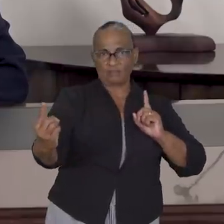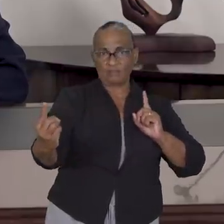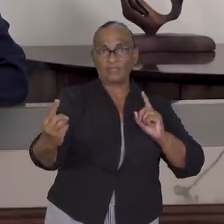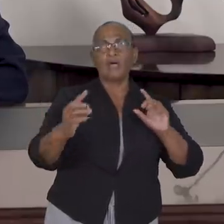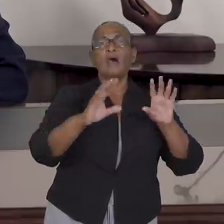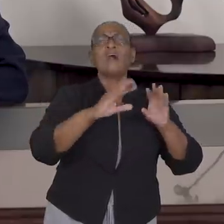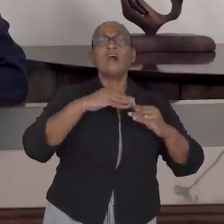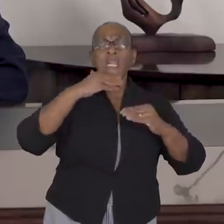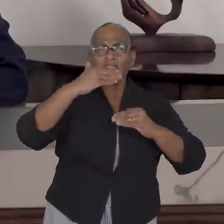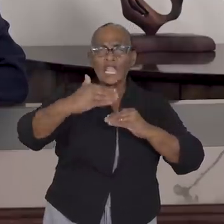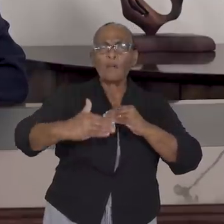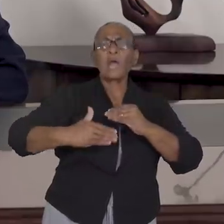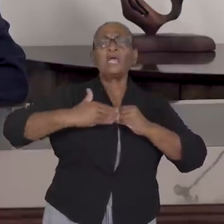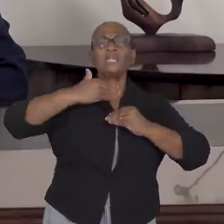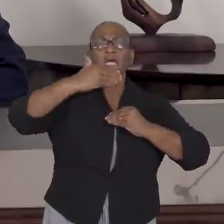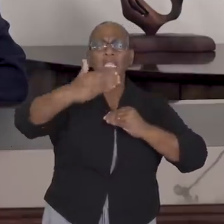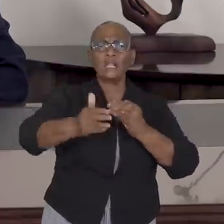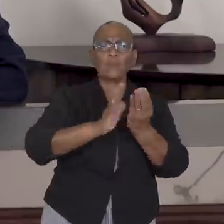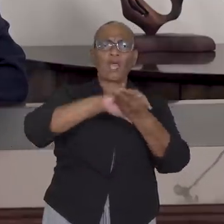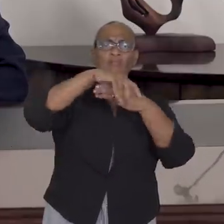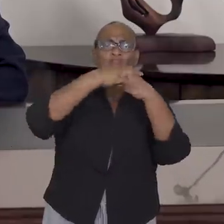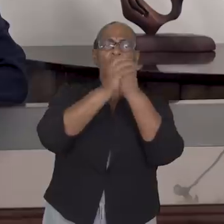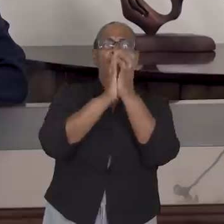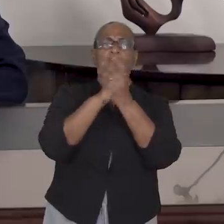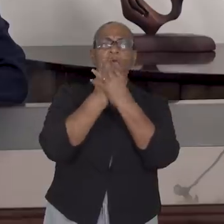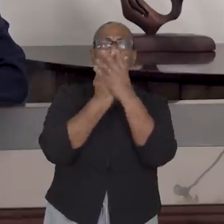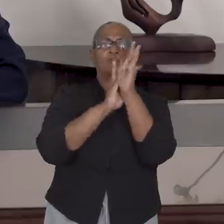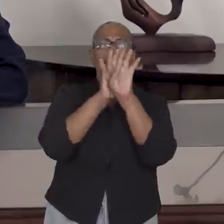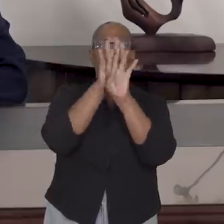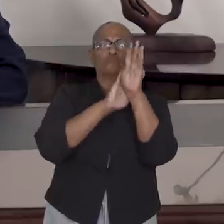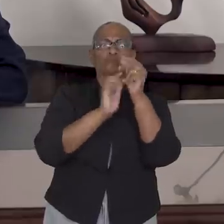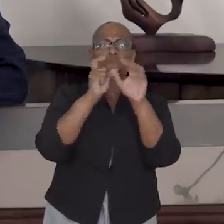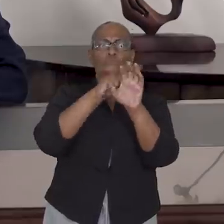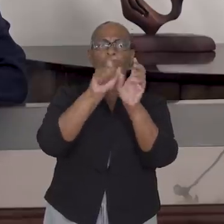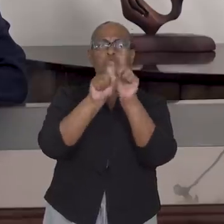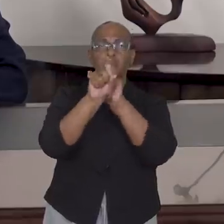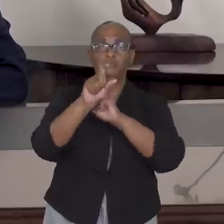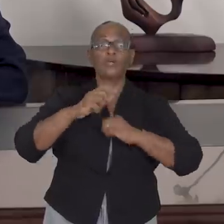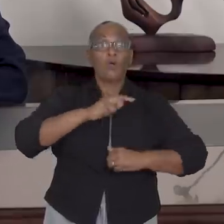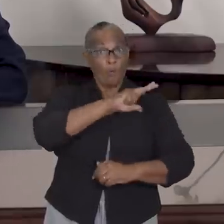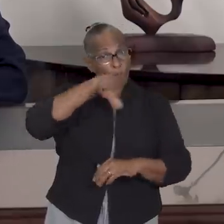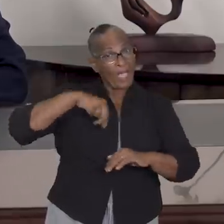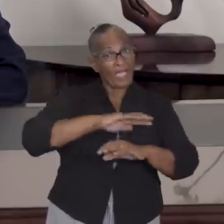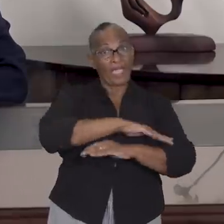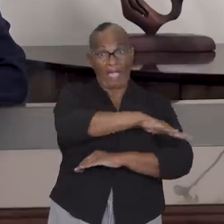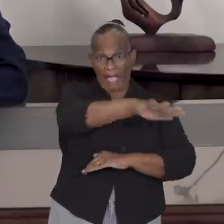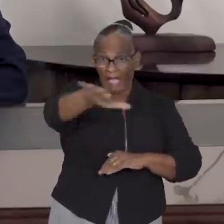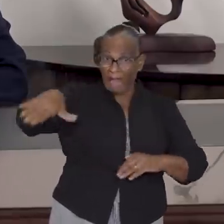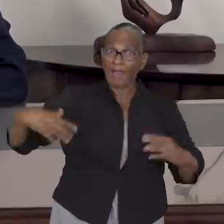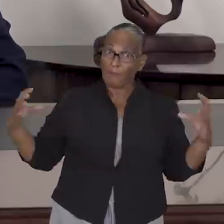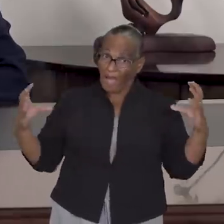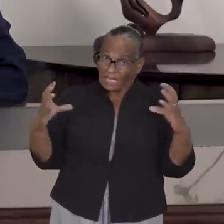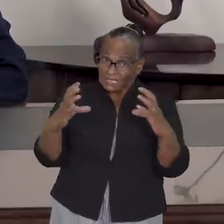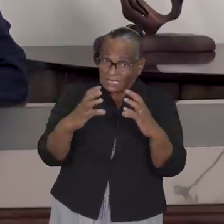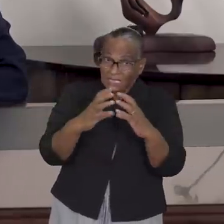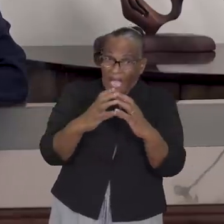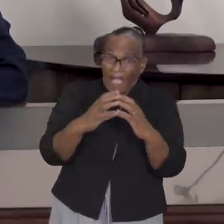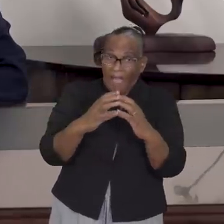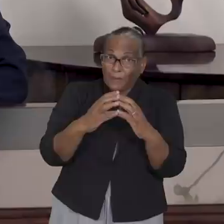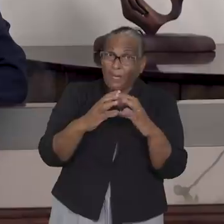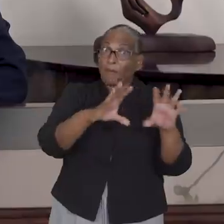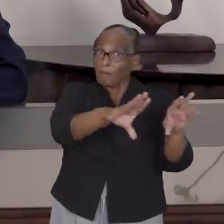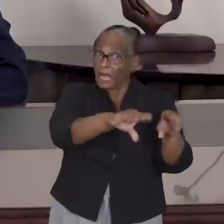Het regelmatig desinfecteren van de handen. Als we met ons allen deze maatregelen